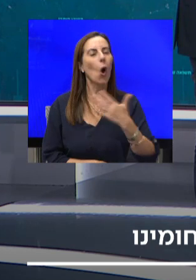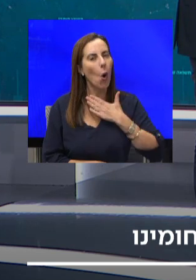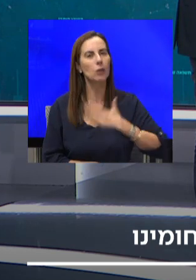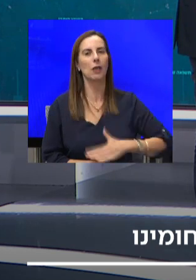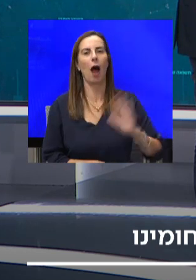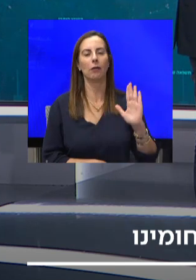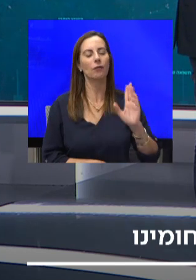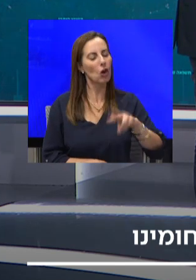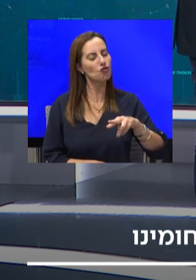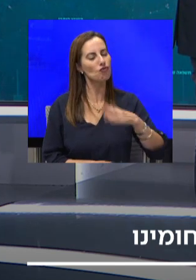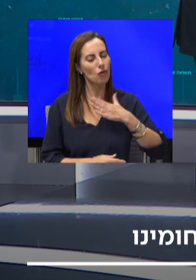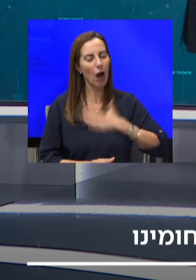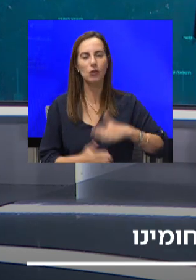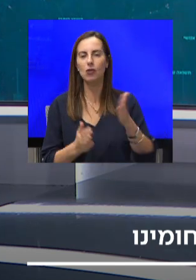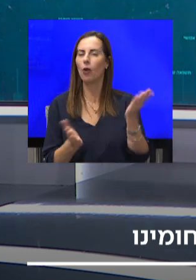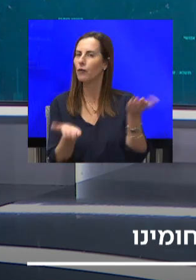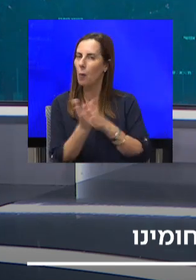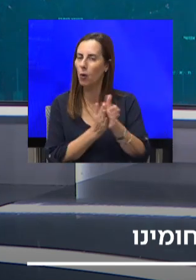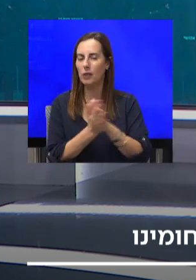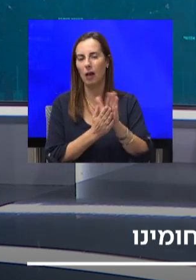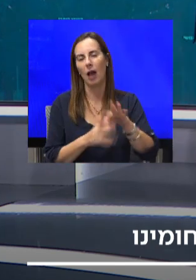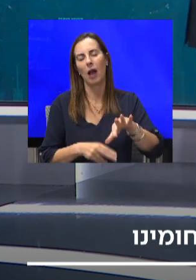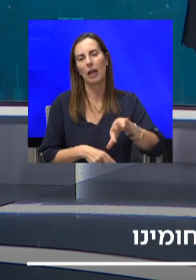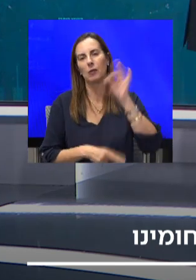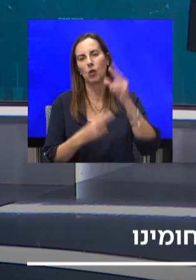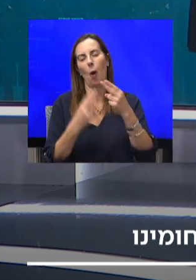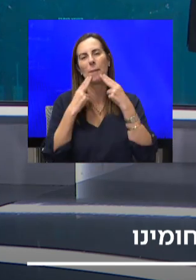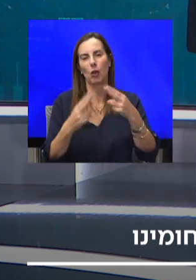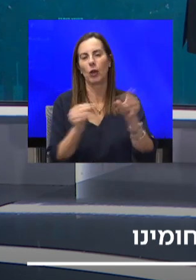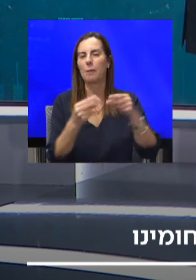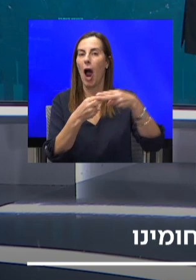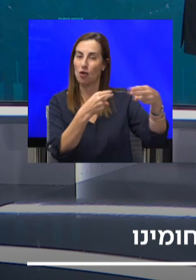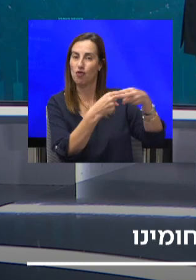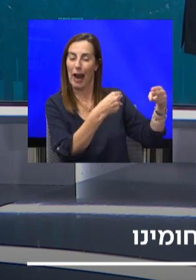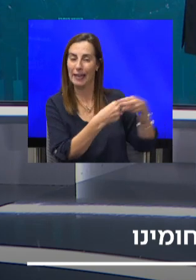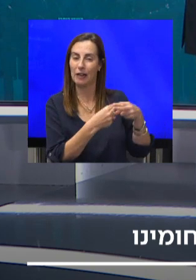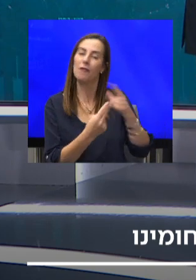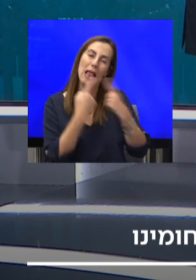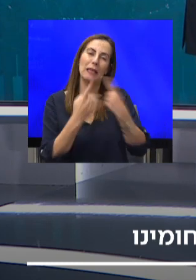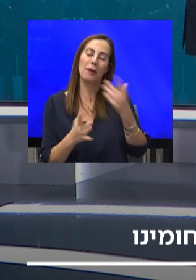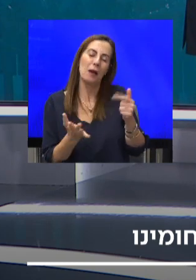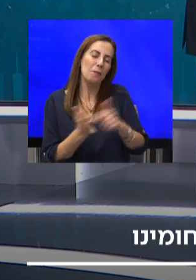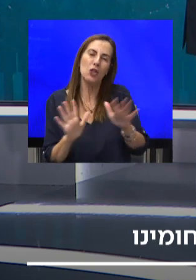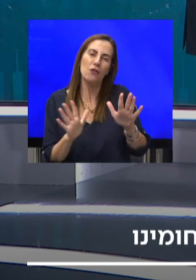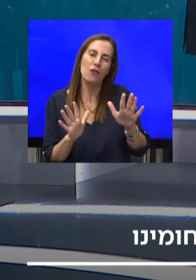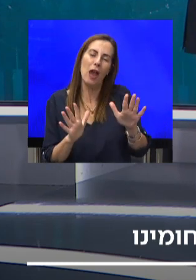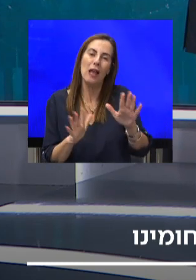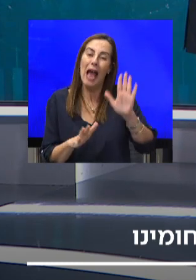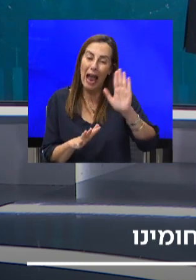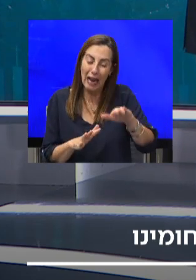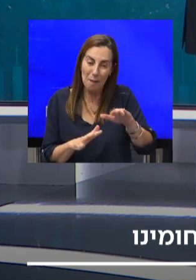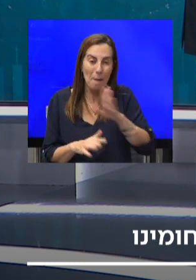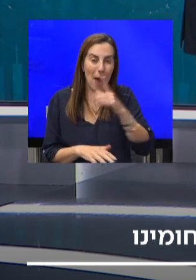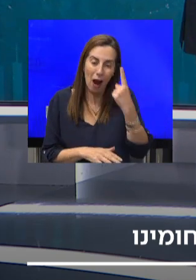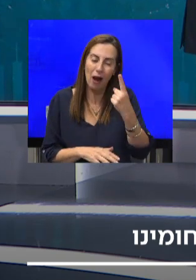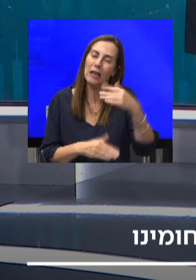להסדיר את המחלוקות בינה לבין שכונותיה מדרכים של התדברות, על מנת לשים מחלוקת, גם עם מחלוקת אחת, לשים אותה מאחורי. אוקיי, אז